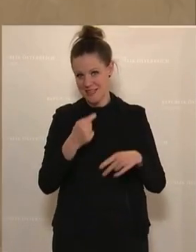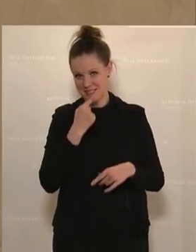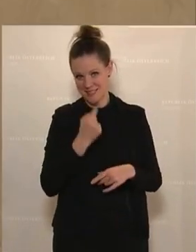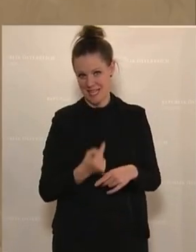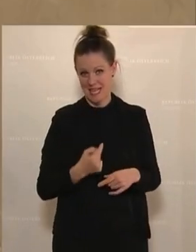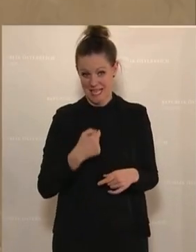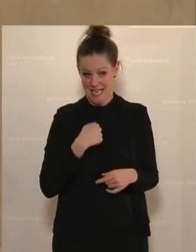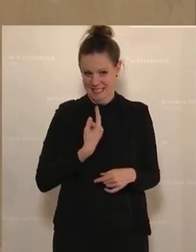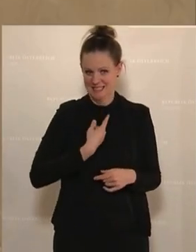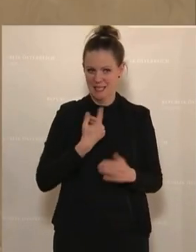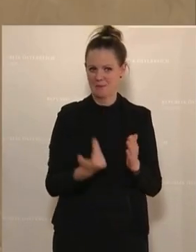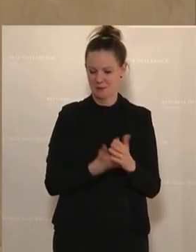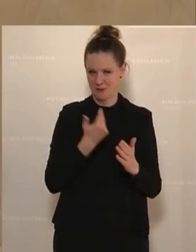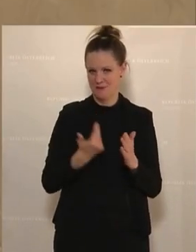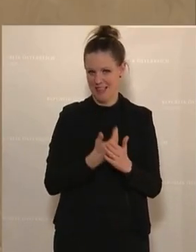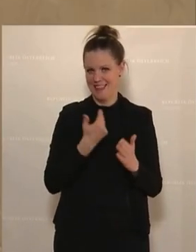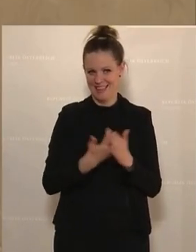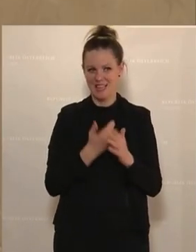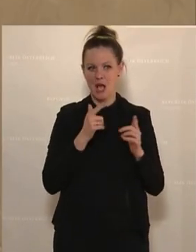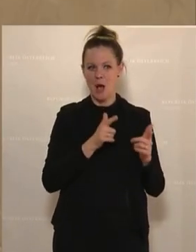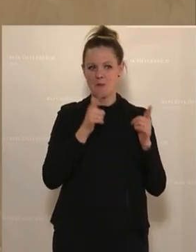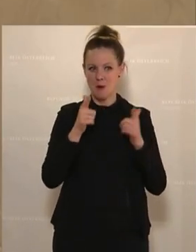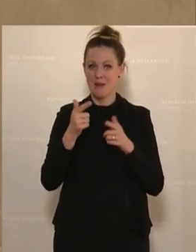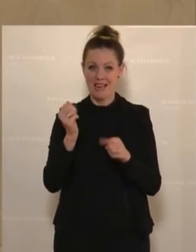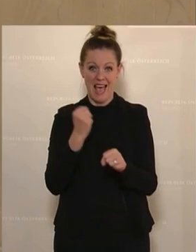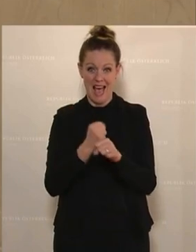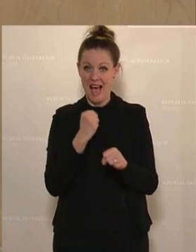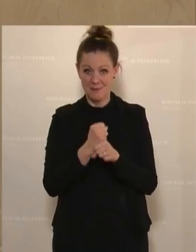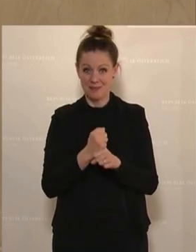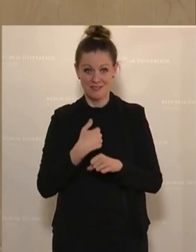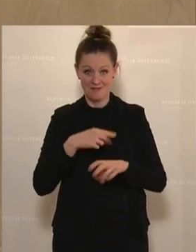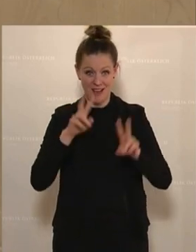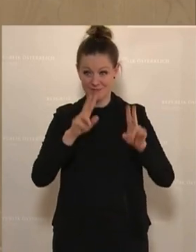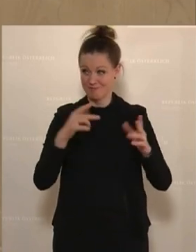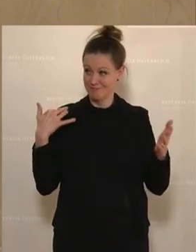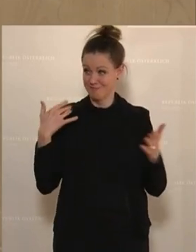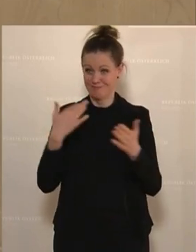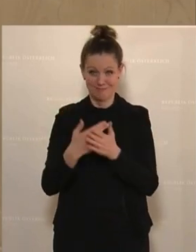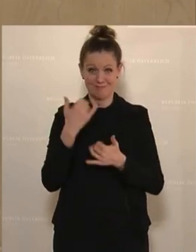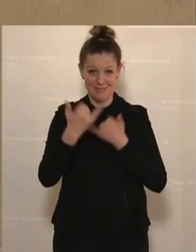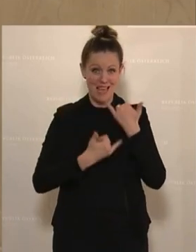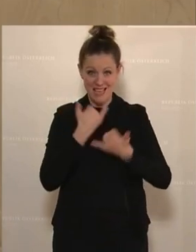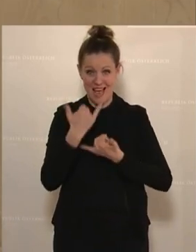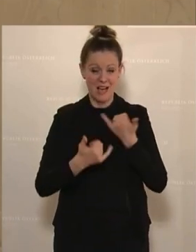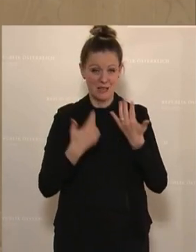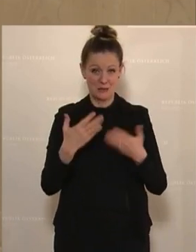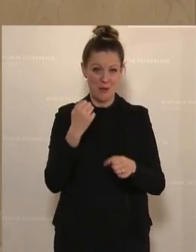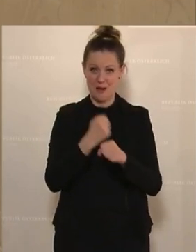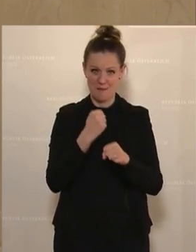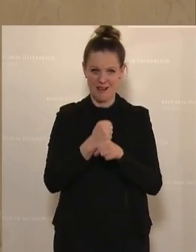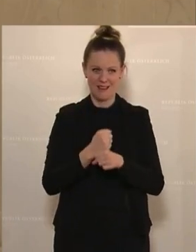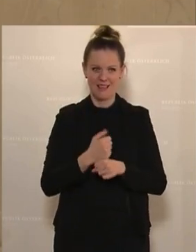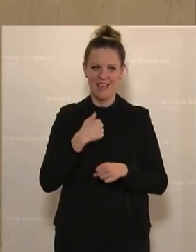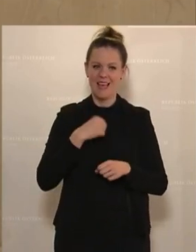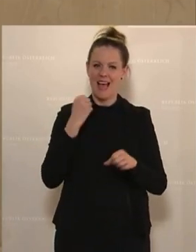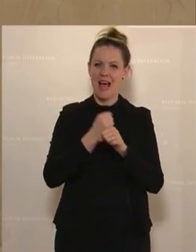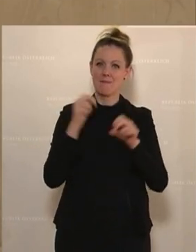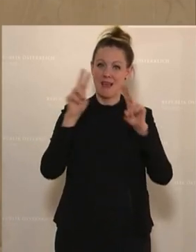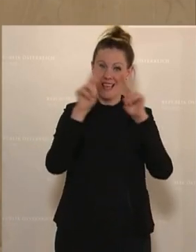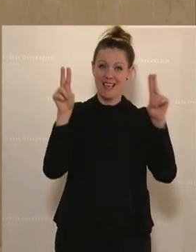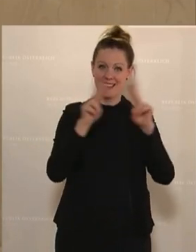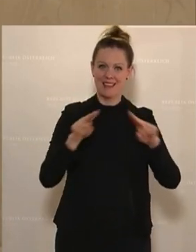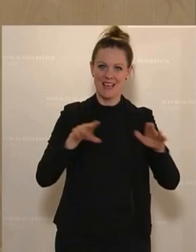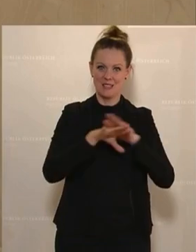können, dass ich eine Vertreterin dieser mobilen Arbeit bin. Ich mache das nämlich wirklich schon seit mehreren Jahren. Ich arbeite in einem internationalen